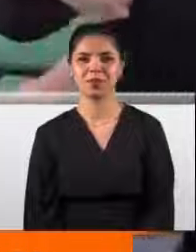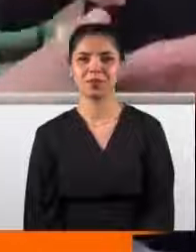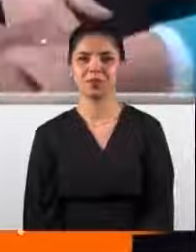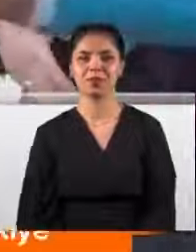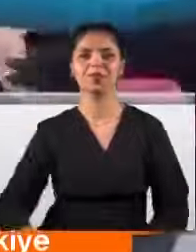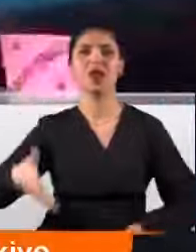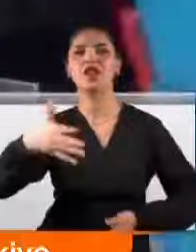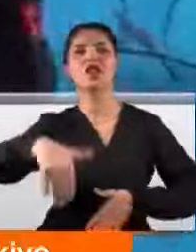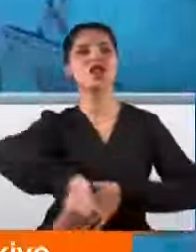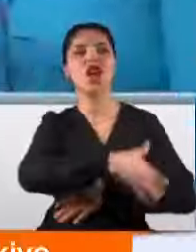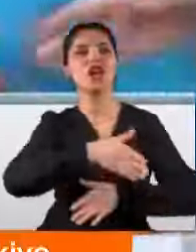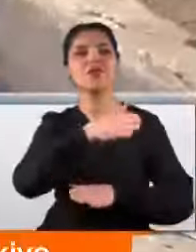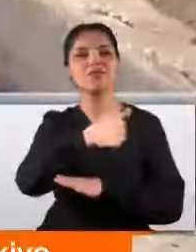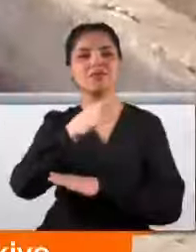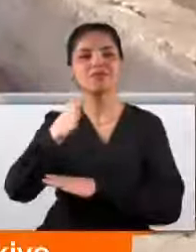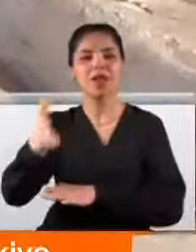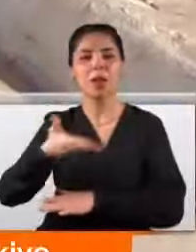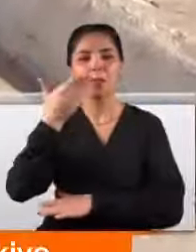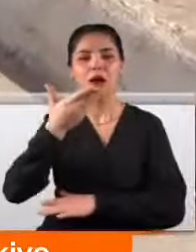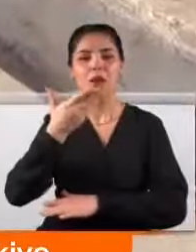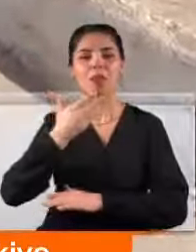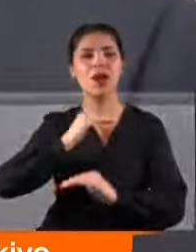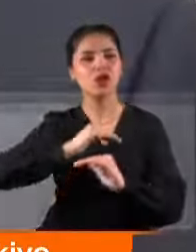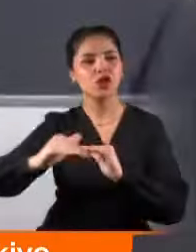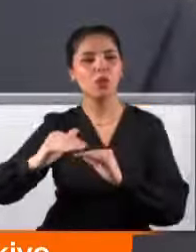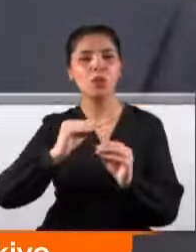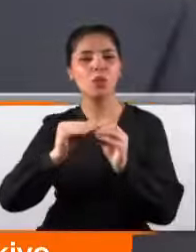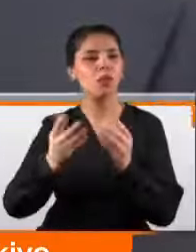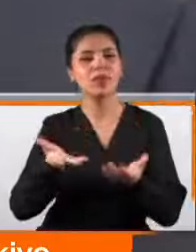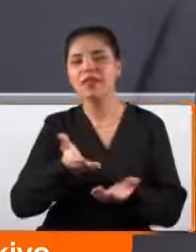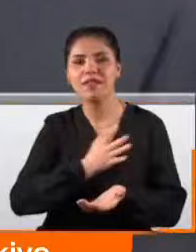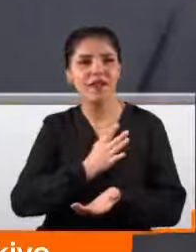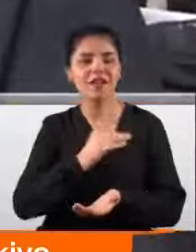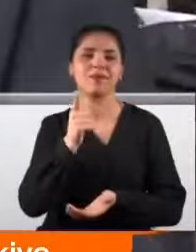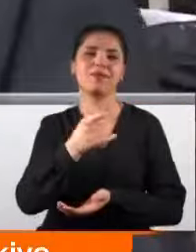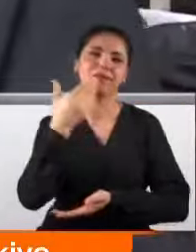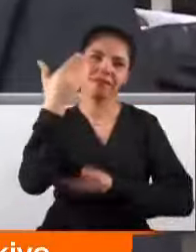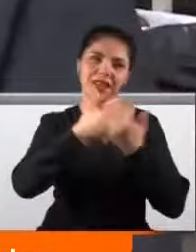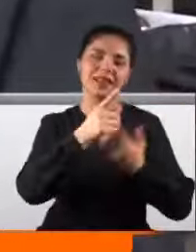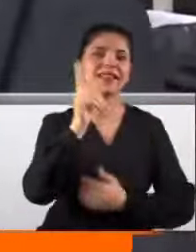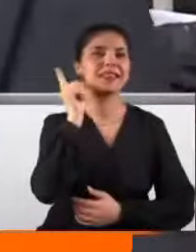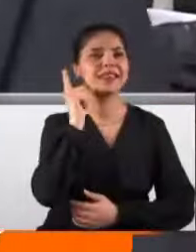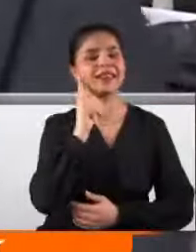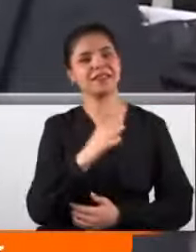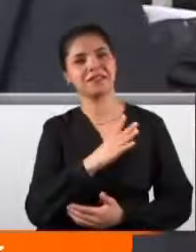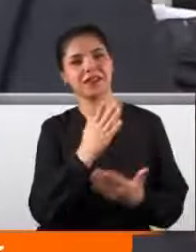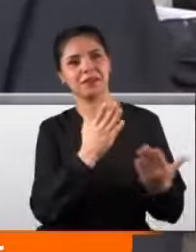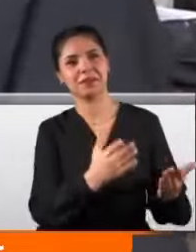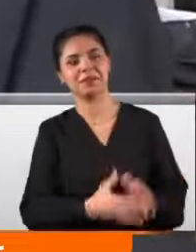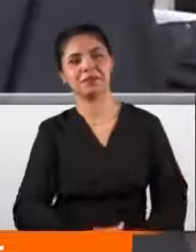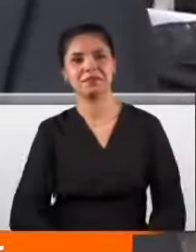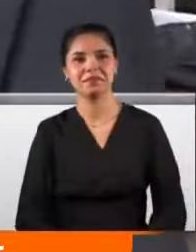Sokak sokak gezen yazıcı Marmarisli'nin sorunlarını dinledi. Temizlik sorunumuz diyelim. Sinekler, böcekler sorunumuz var.